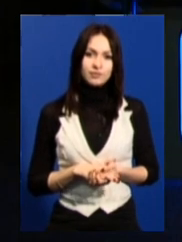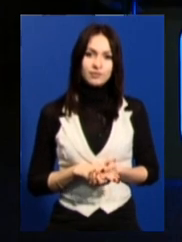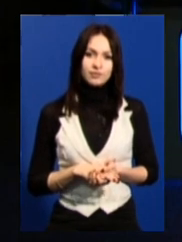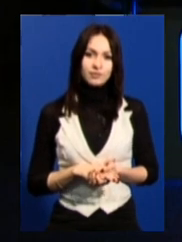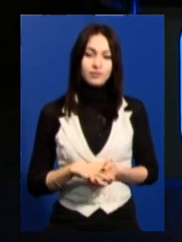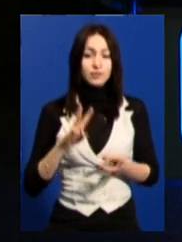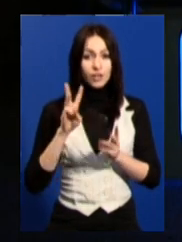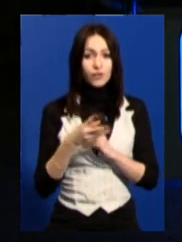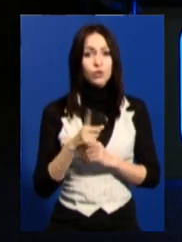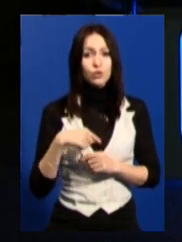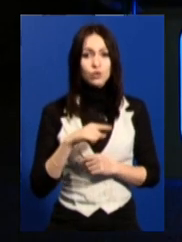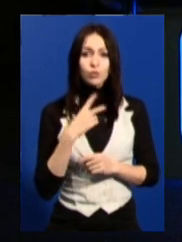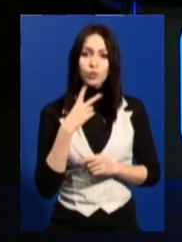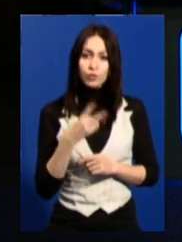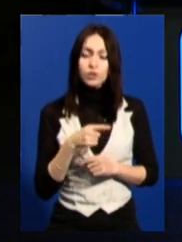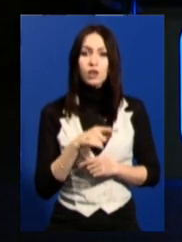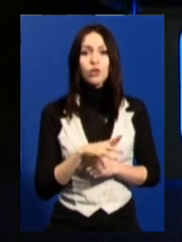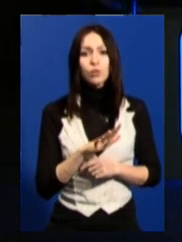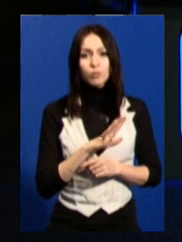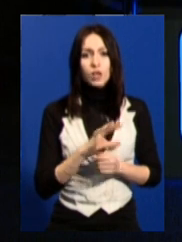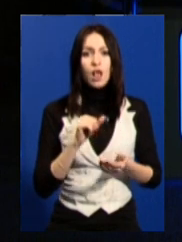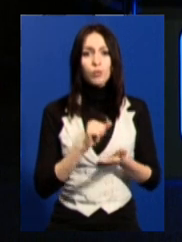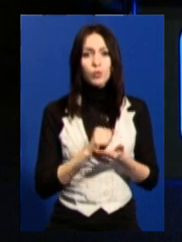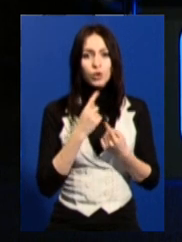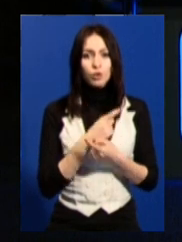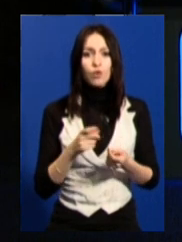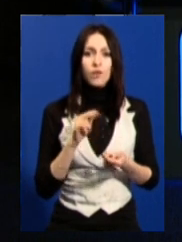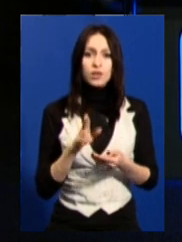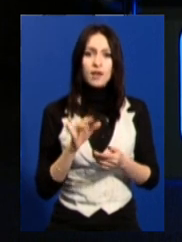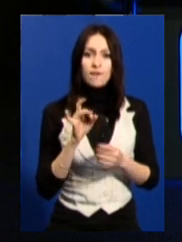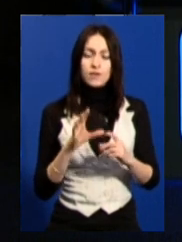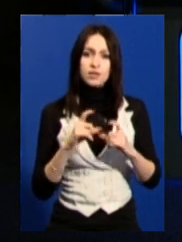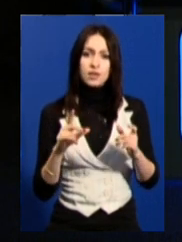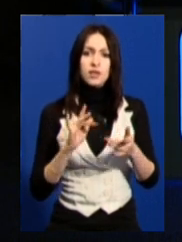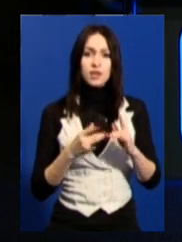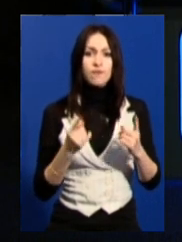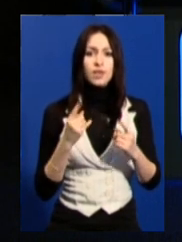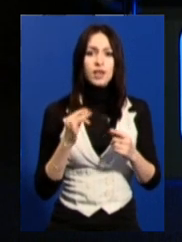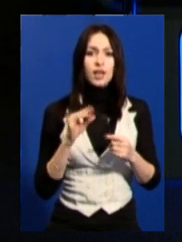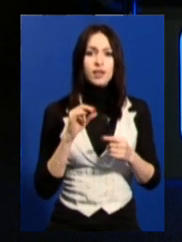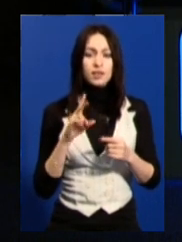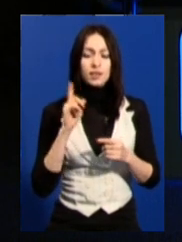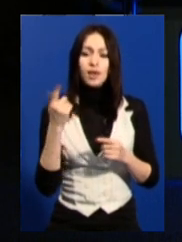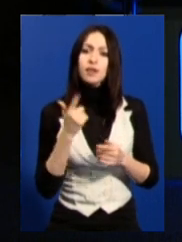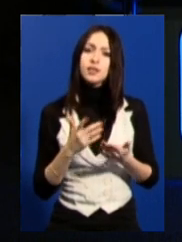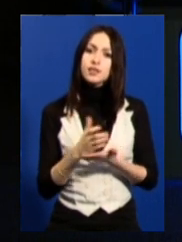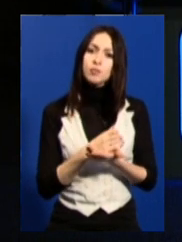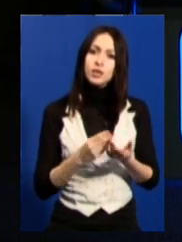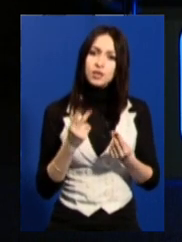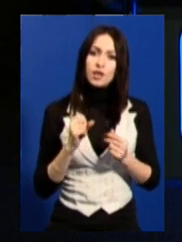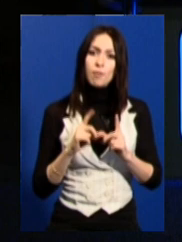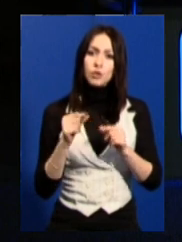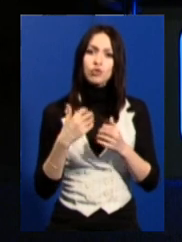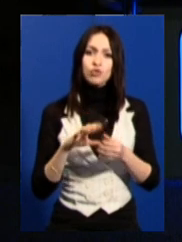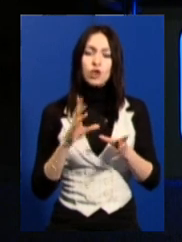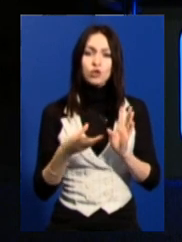Відео, що ми побачили, воно було опубліковане як візитівка на сайті «Велика ідея», де збирали гроші на поїздку через спільний